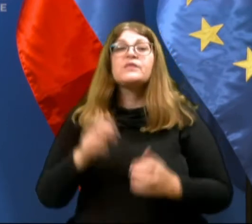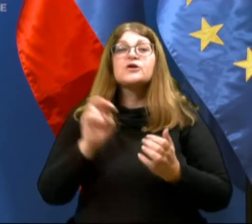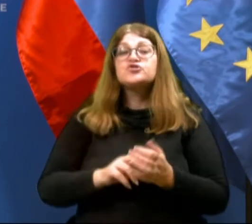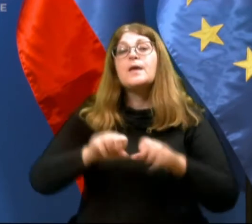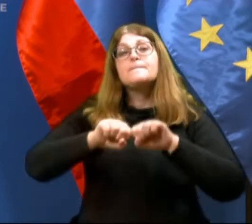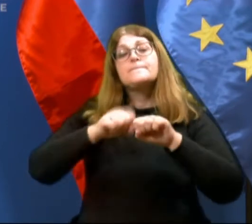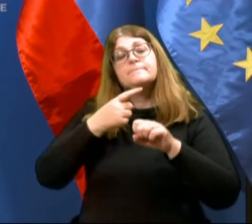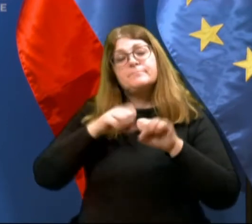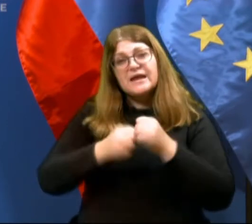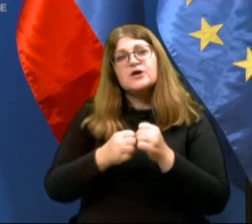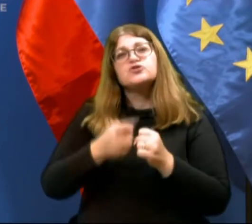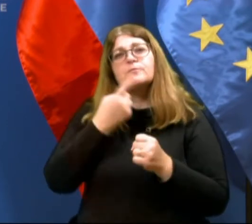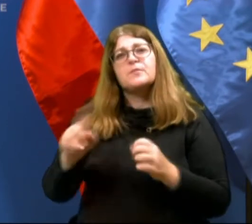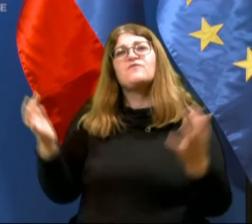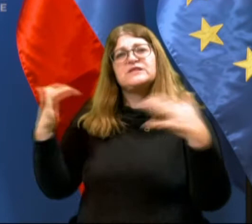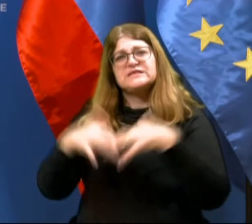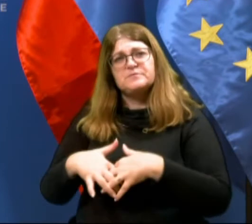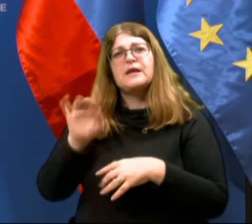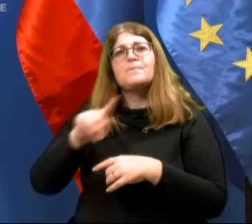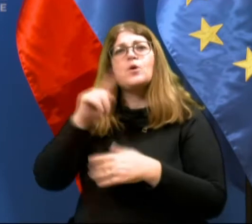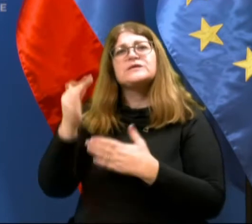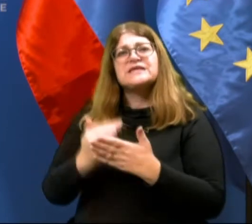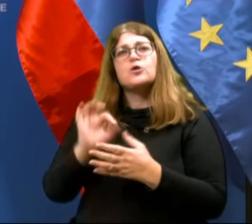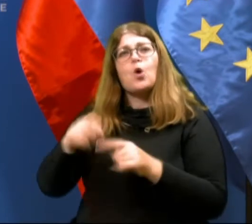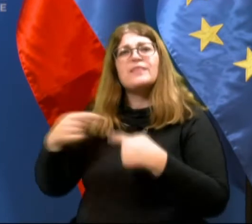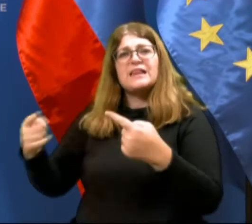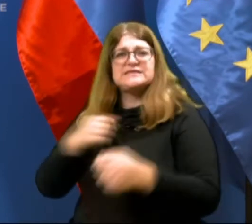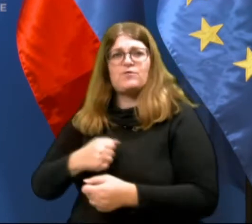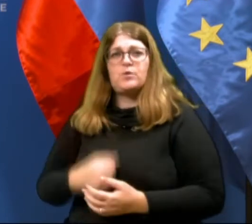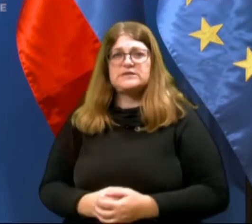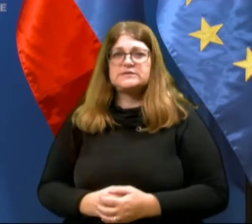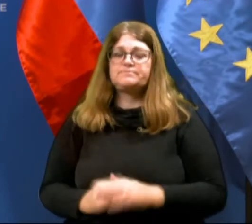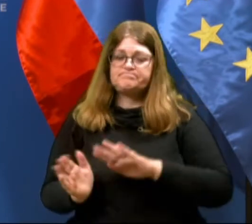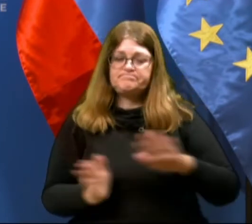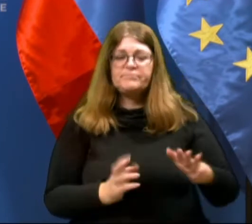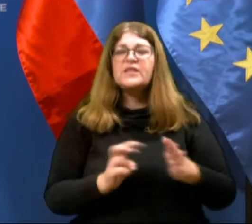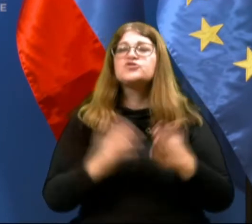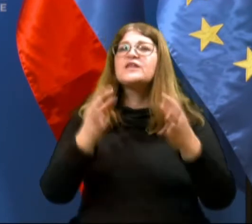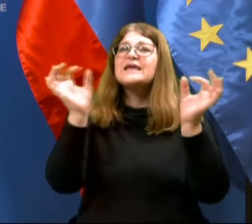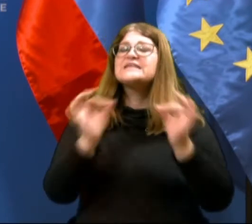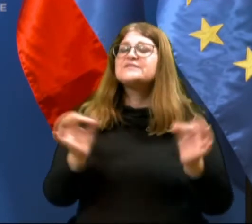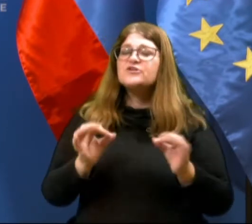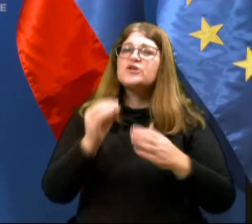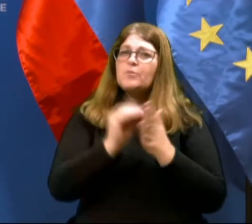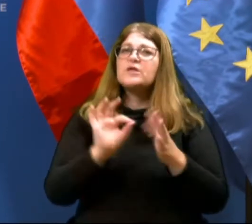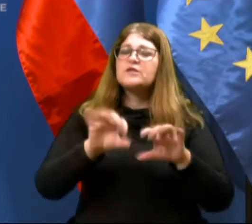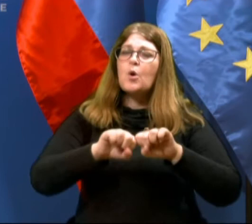izbiranja po zakonov nezvijih boleznih. Še nekaj svežjih podatkov v ukrepih policije